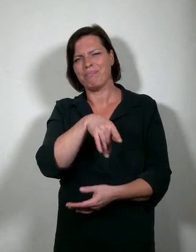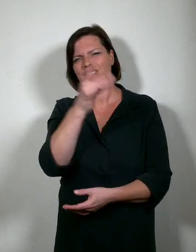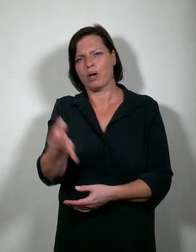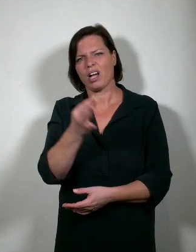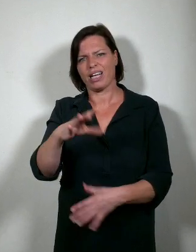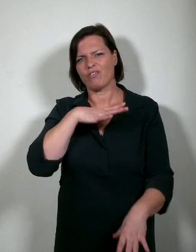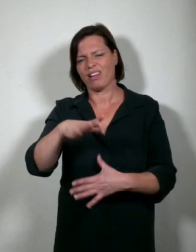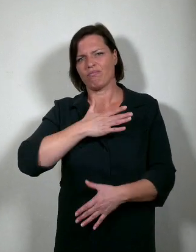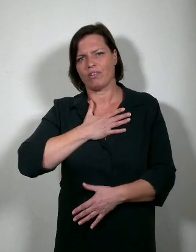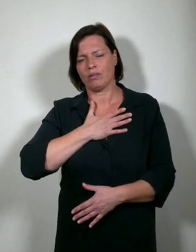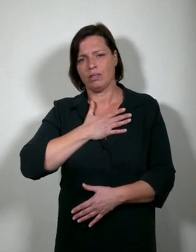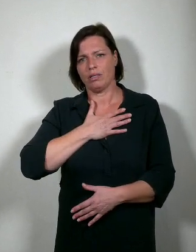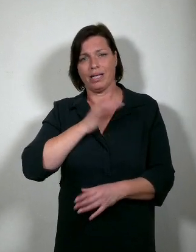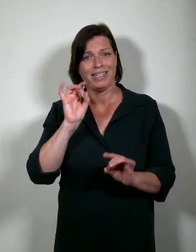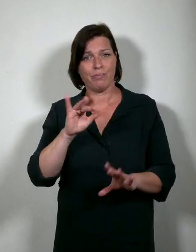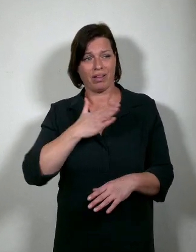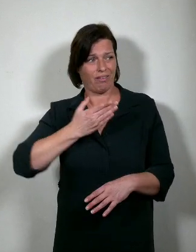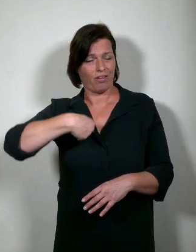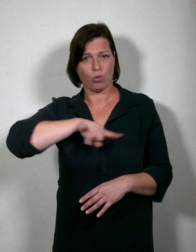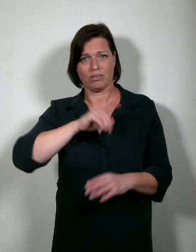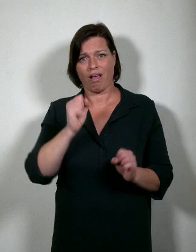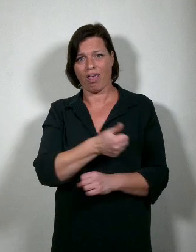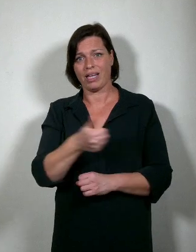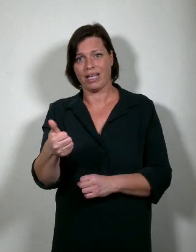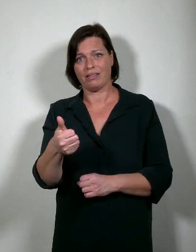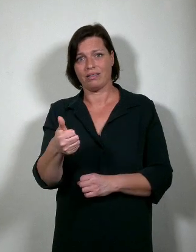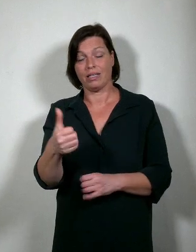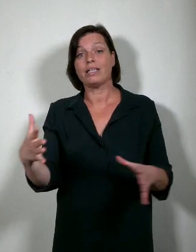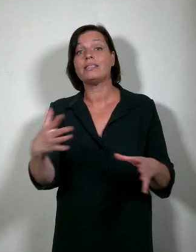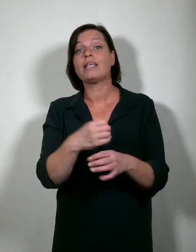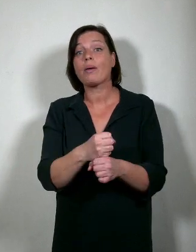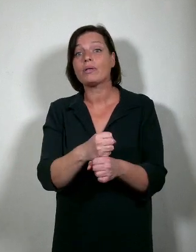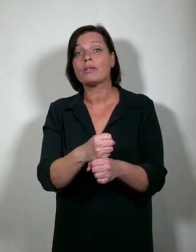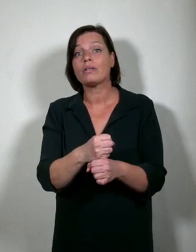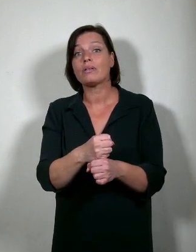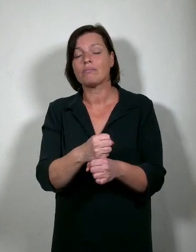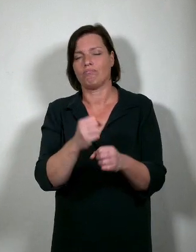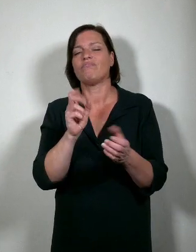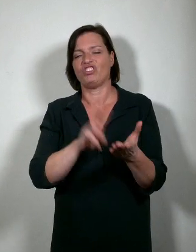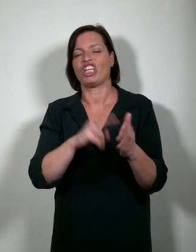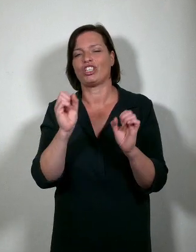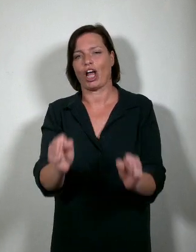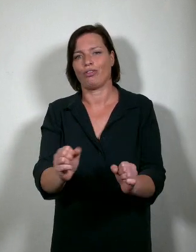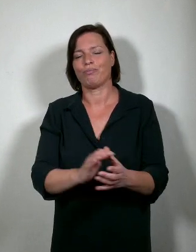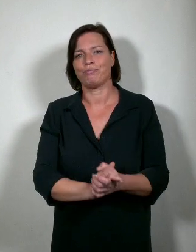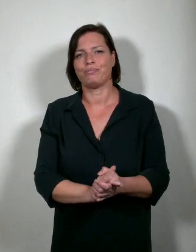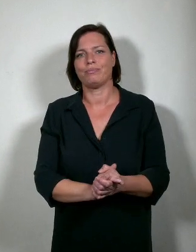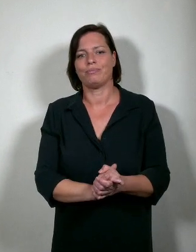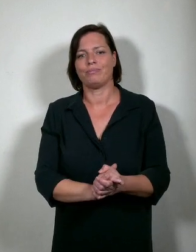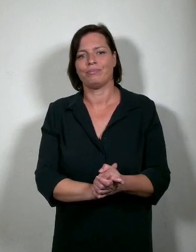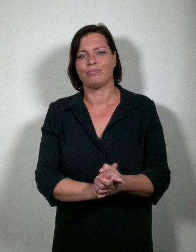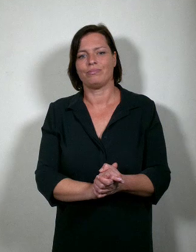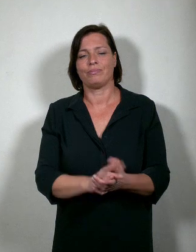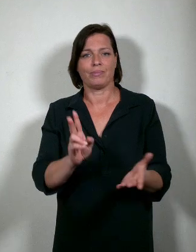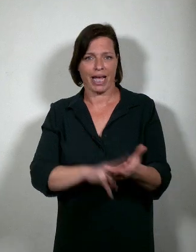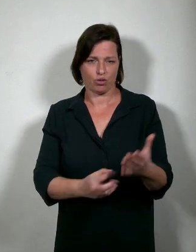van ons kan het alleen en samen kunnen we het zeker. Het was andermaal